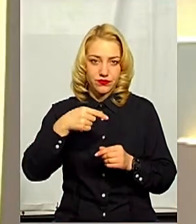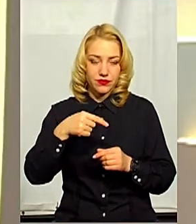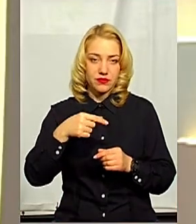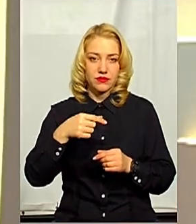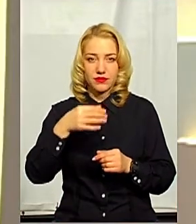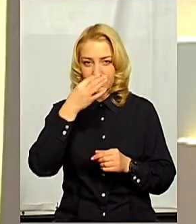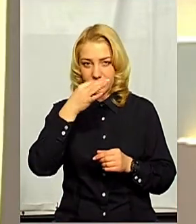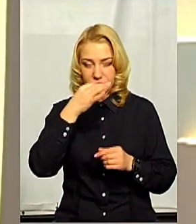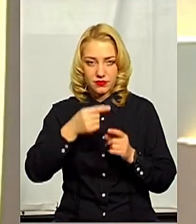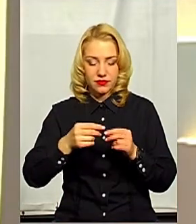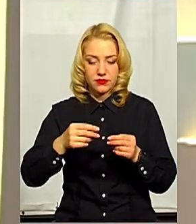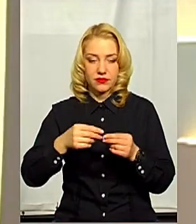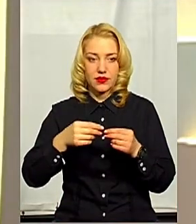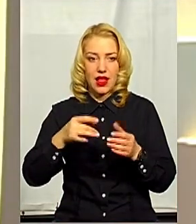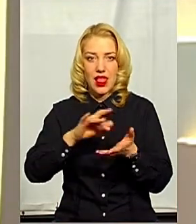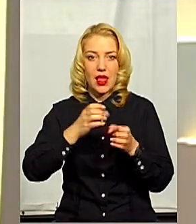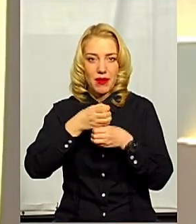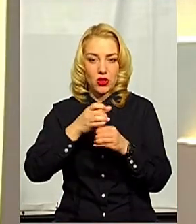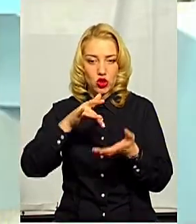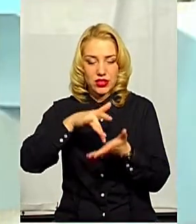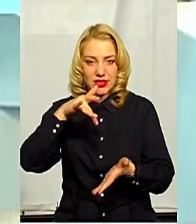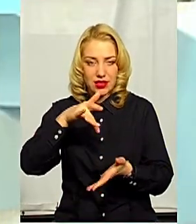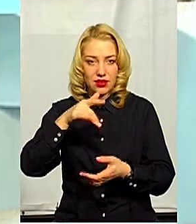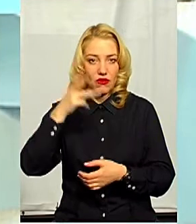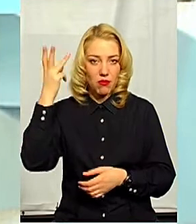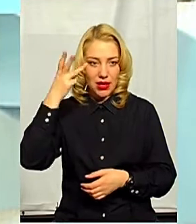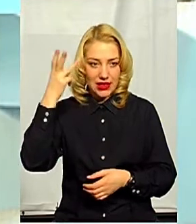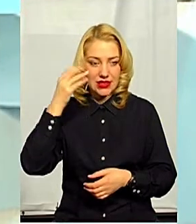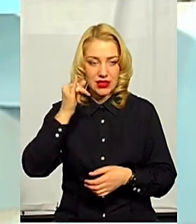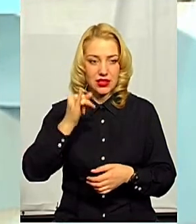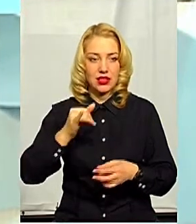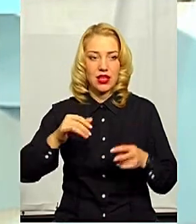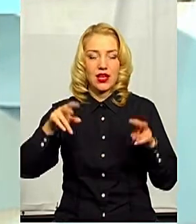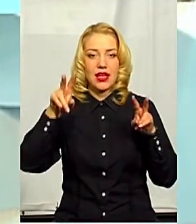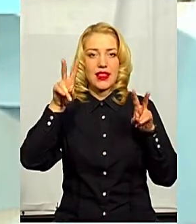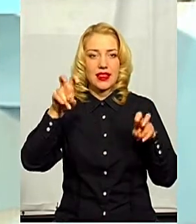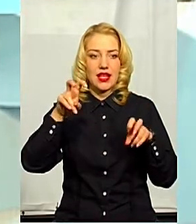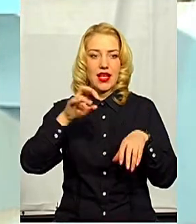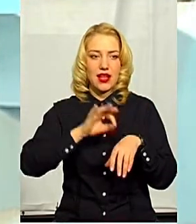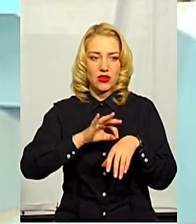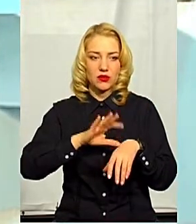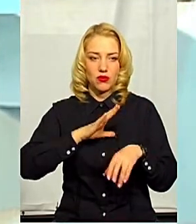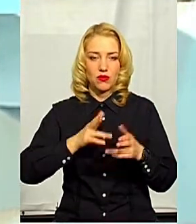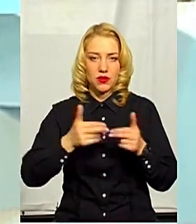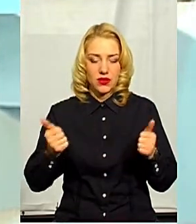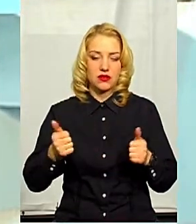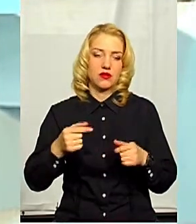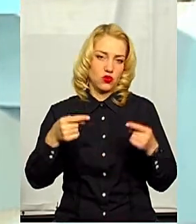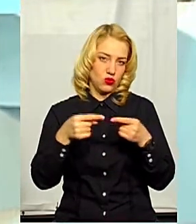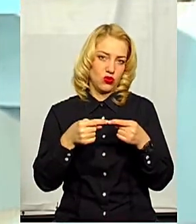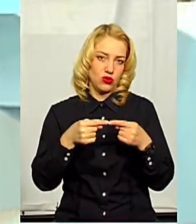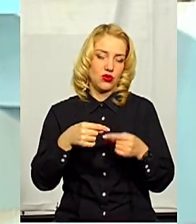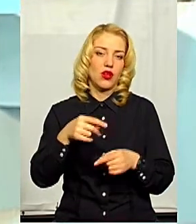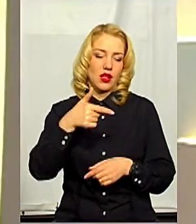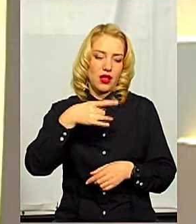лабораторію лабораторного центру в Хмельницькій. І діагноз був підтверджений, і в неї грип типу А.